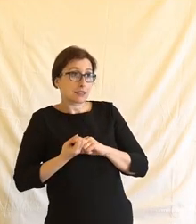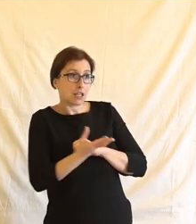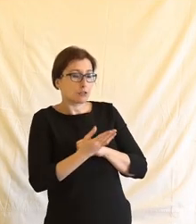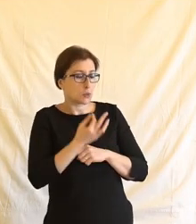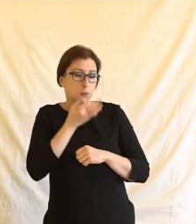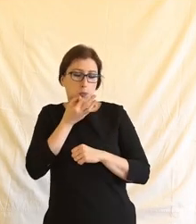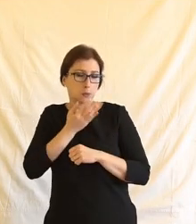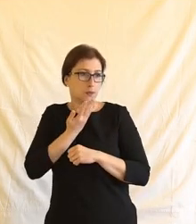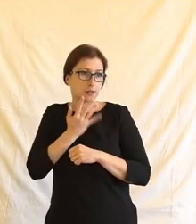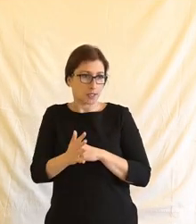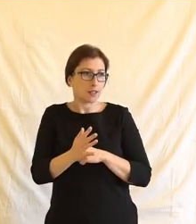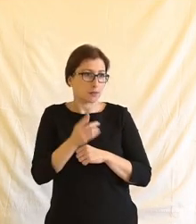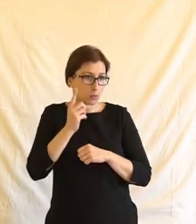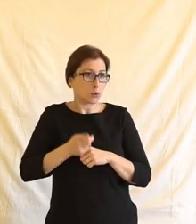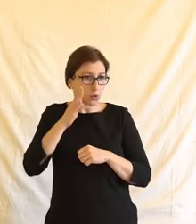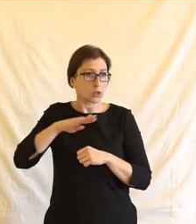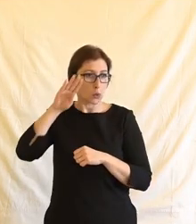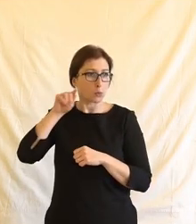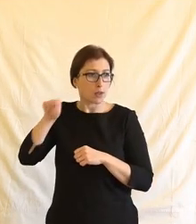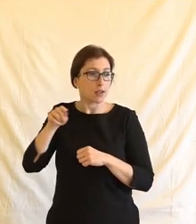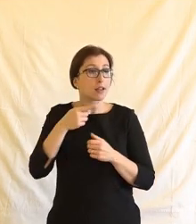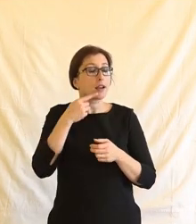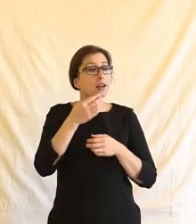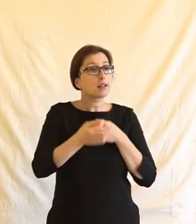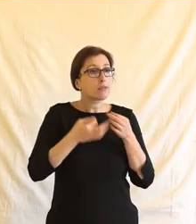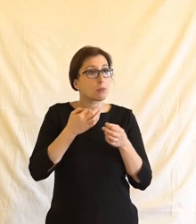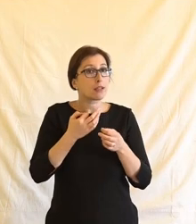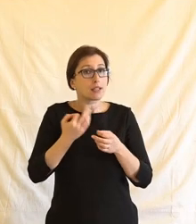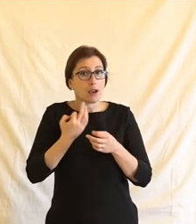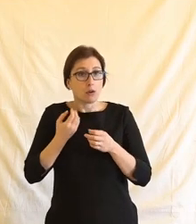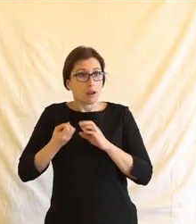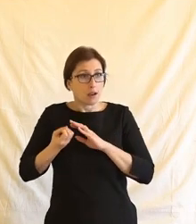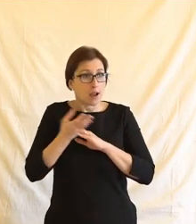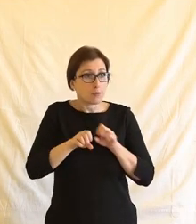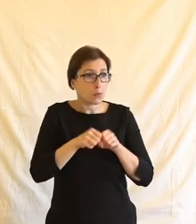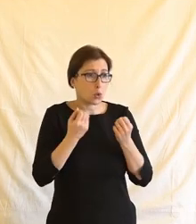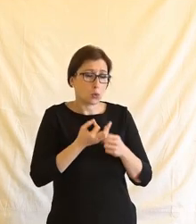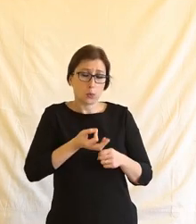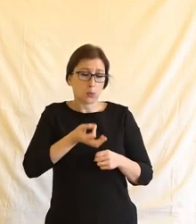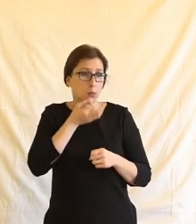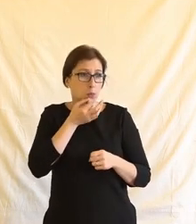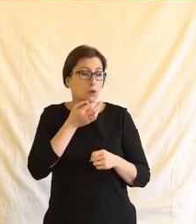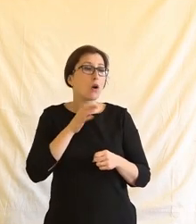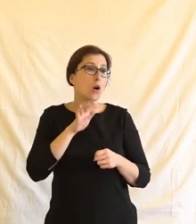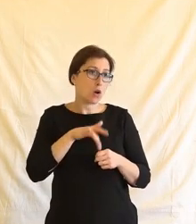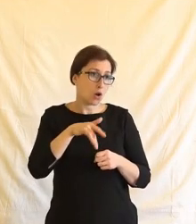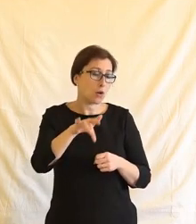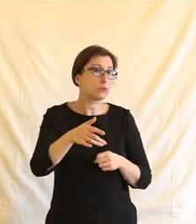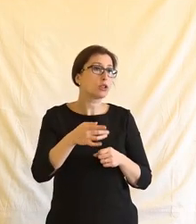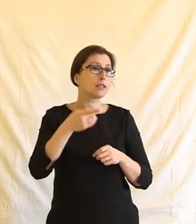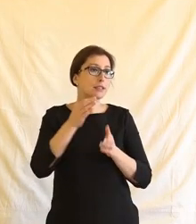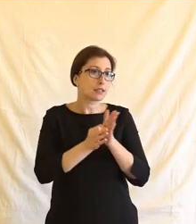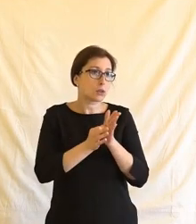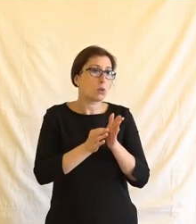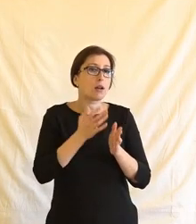státe, jste sám jak jsi dal do oběhu, takže nechtějte po nás, abychom je porušovali. V některých citivých případech to pak